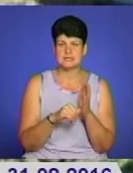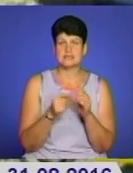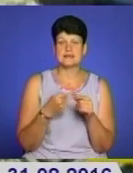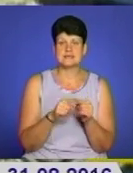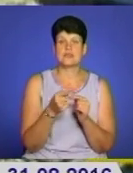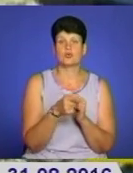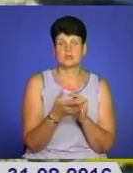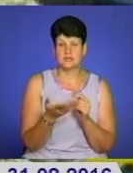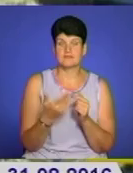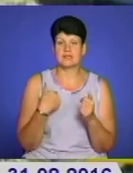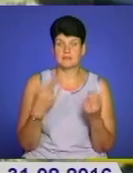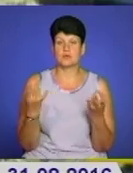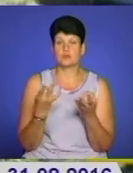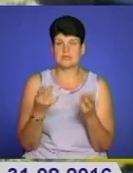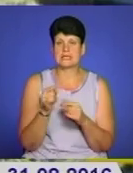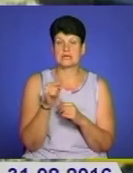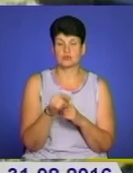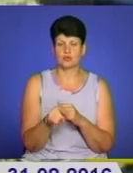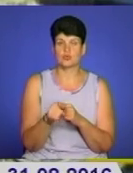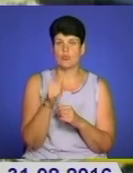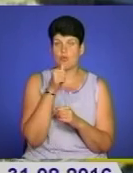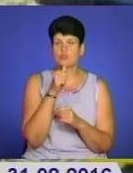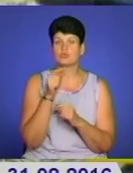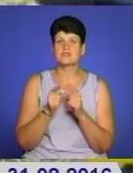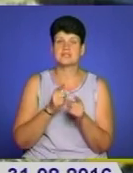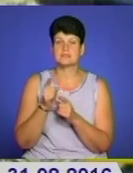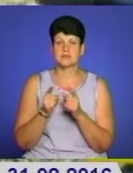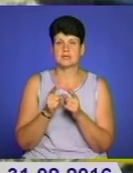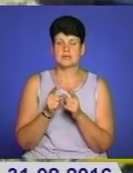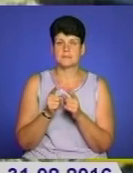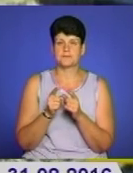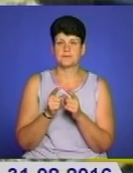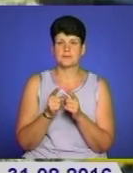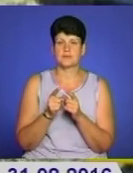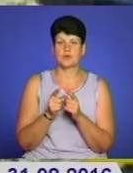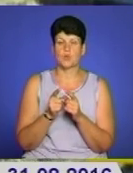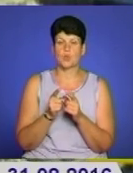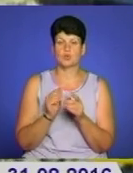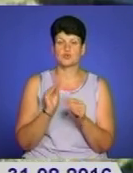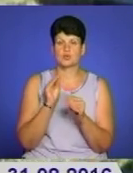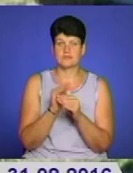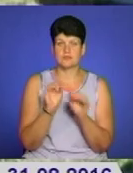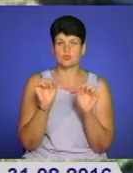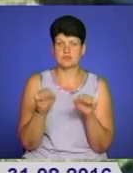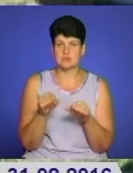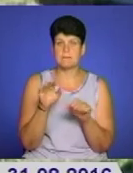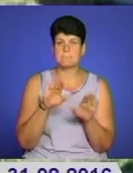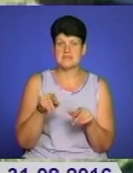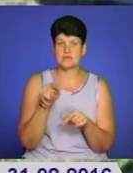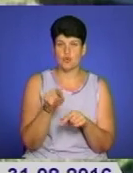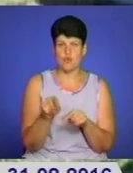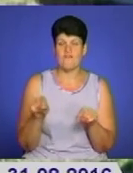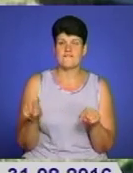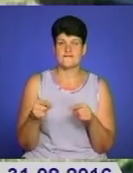Він нам необхідний для того, щоб попробувати змінити деякі конструктивні можливості. І після, як кажуть, відновлення ми